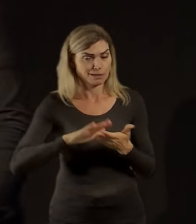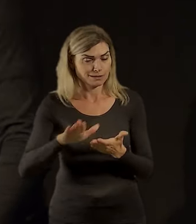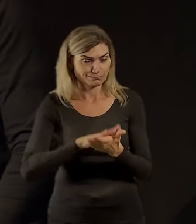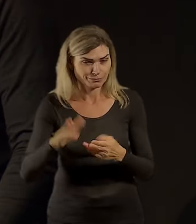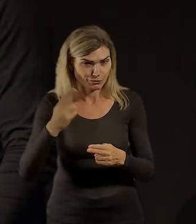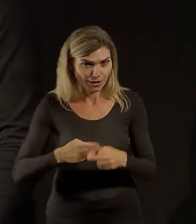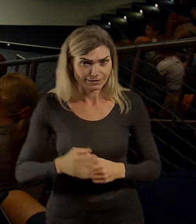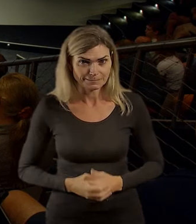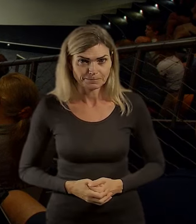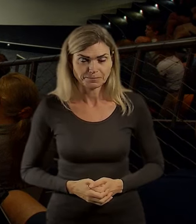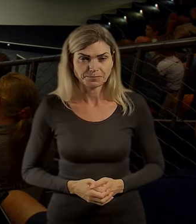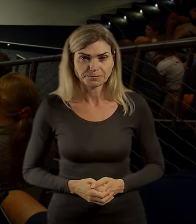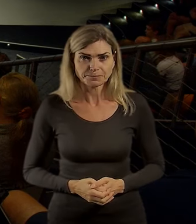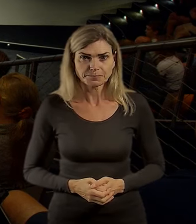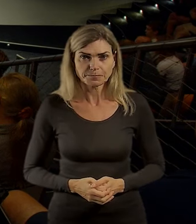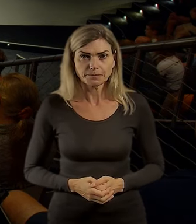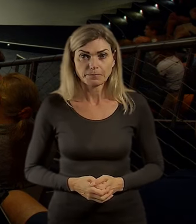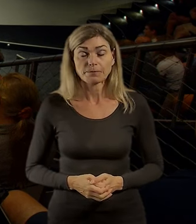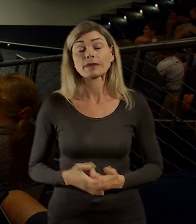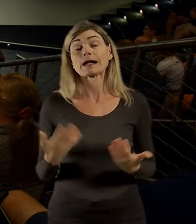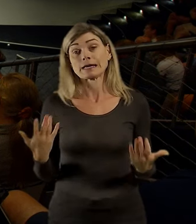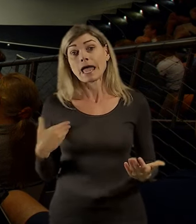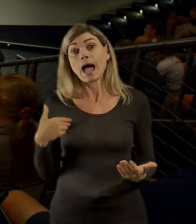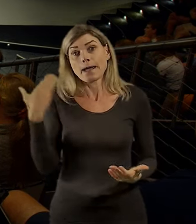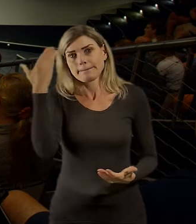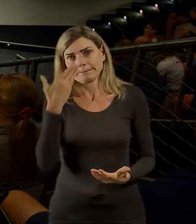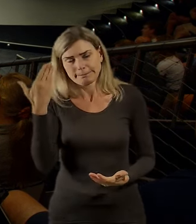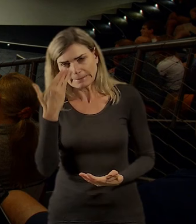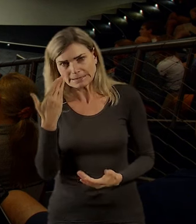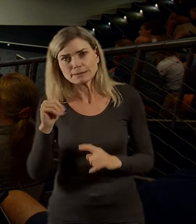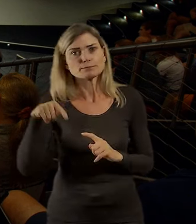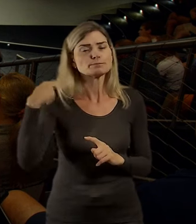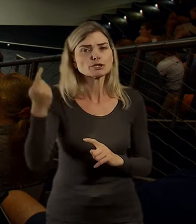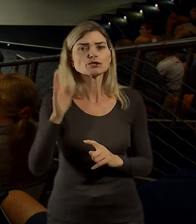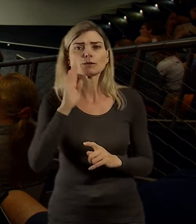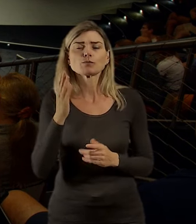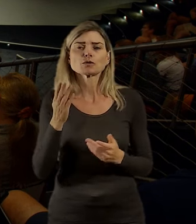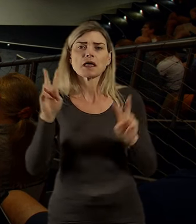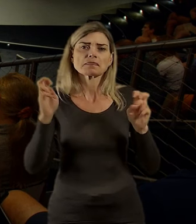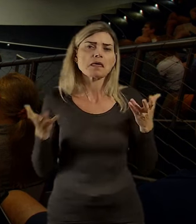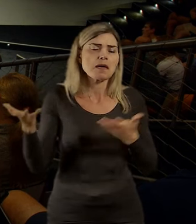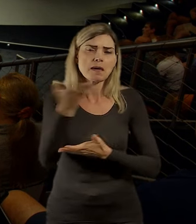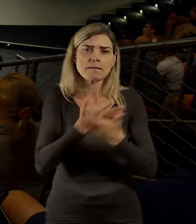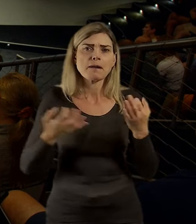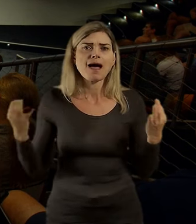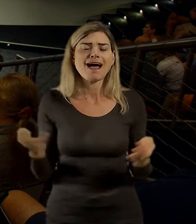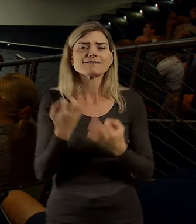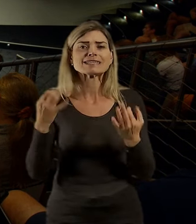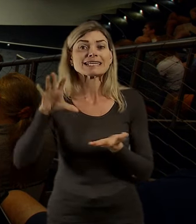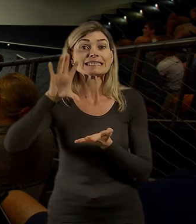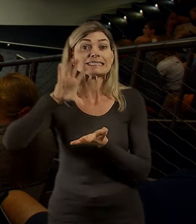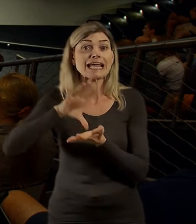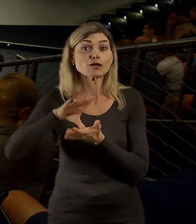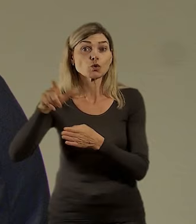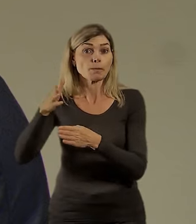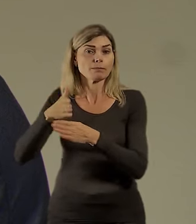My my jsme, asi si myslím, že příště bude debata o tom průjezdu tím centrem. To